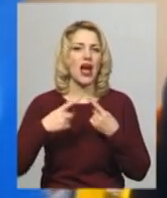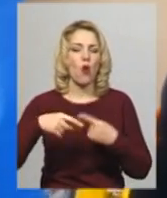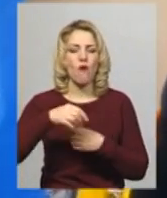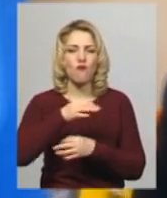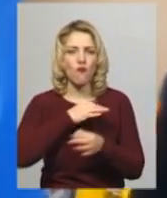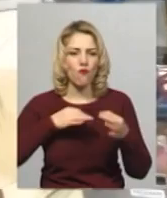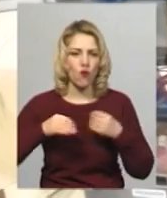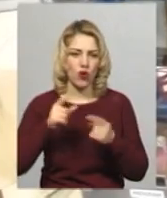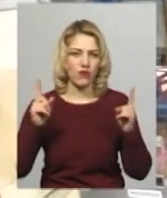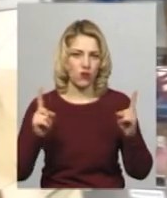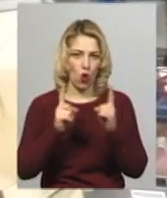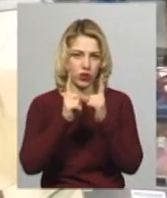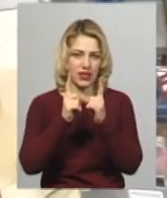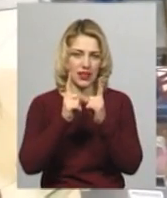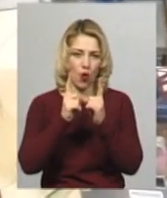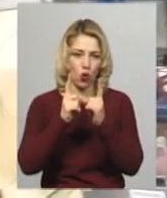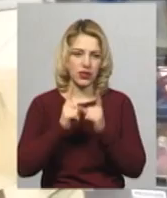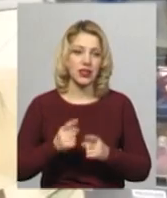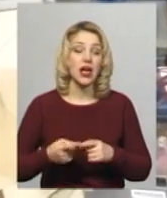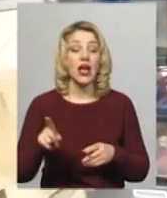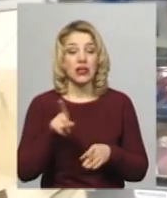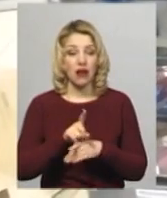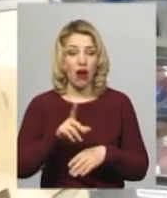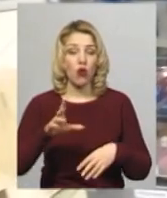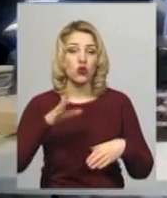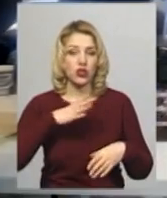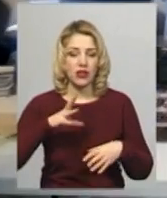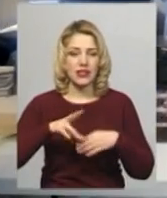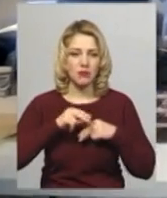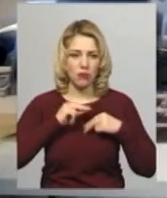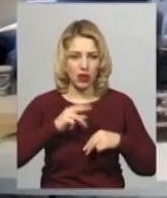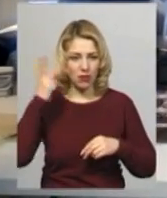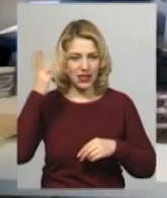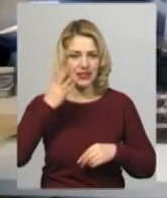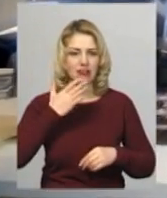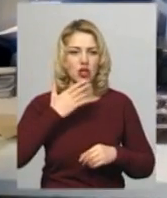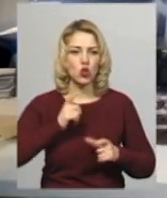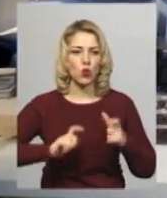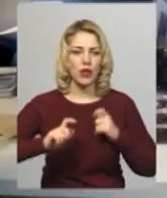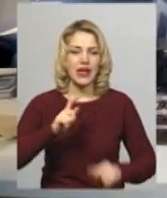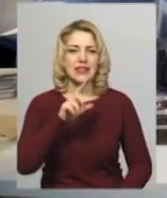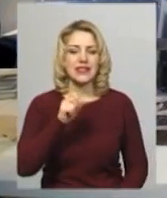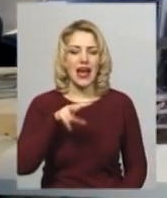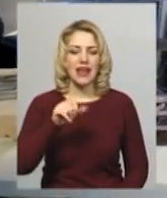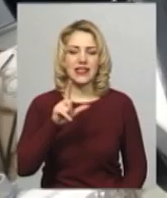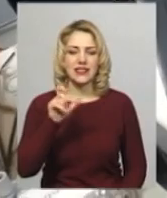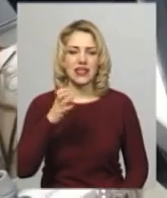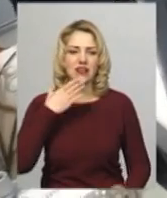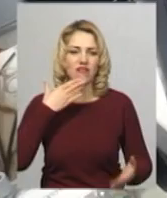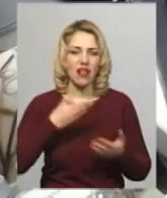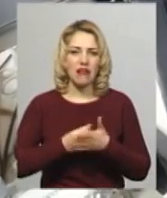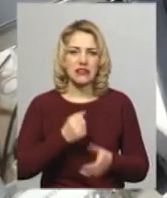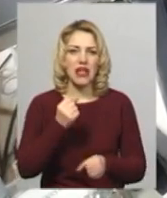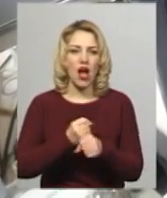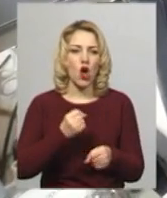тобто один на один. На співпрацю, каже, чекає і науковець Хмельницького національного університету Анатолій Злізецький. Доцент презентує власні розробки та